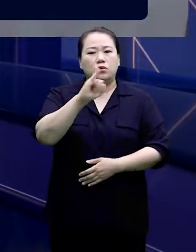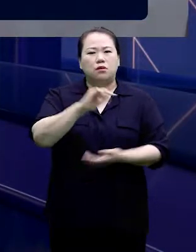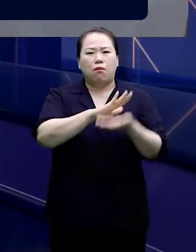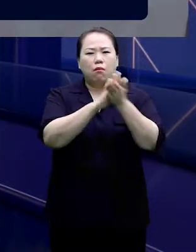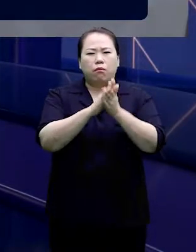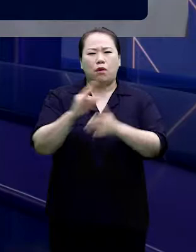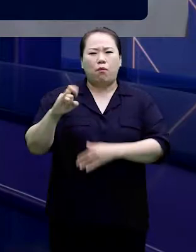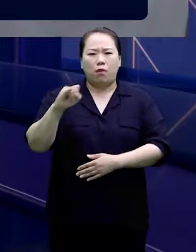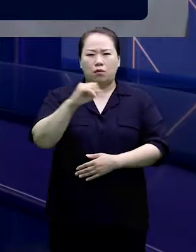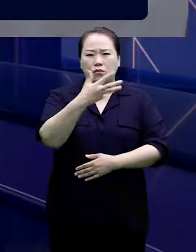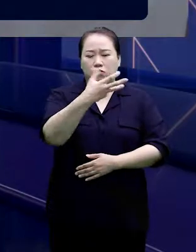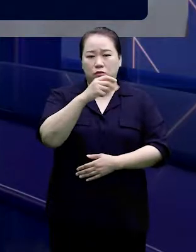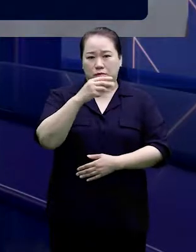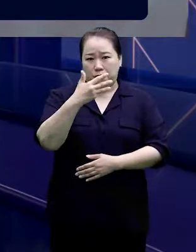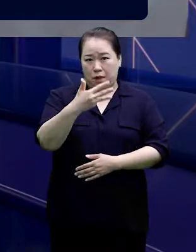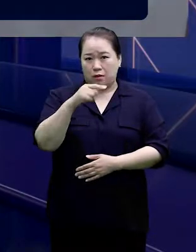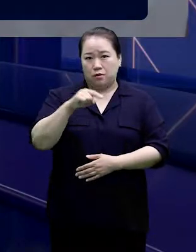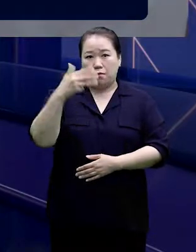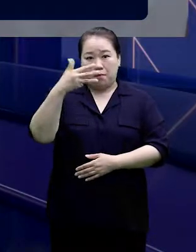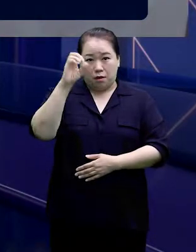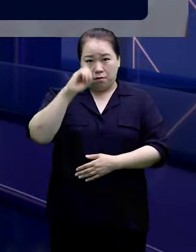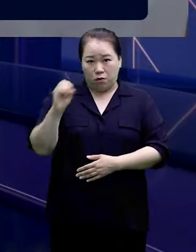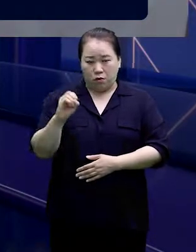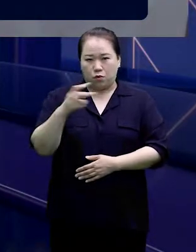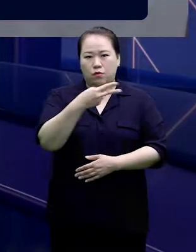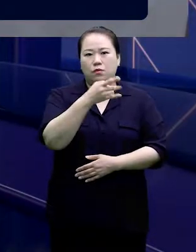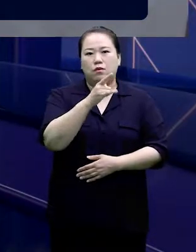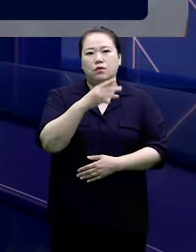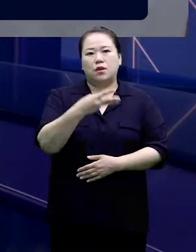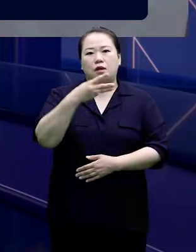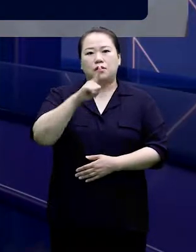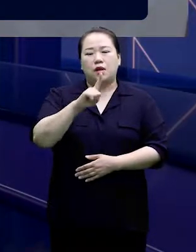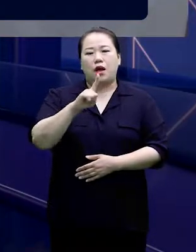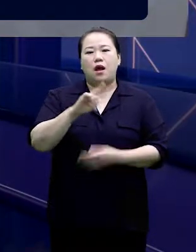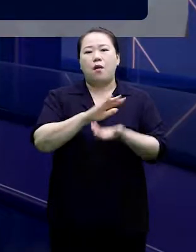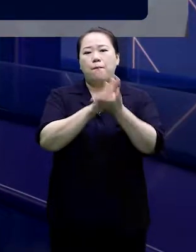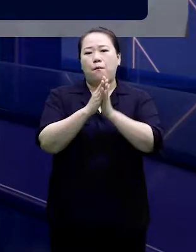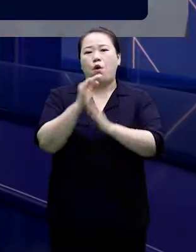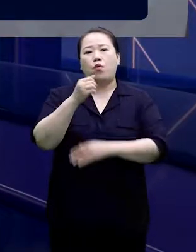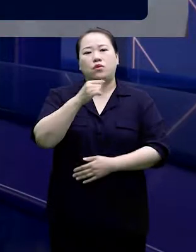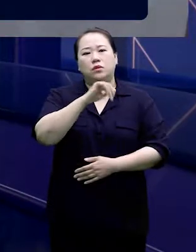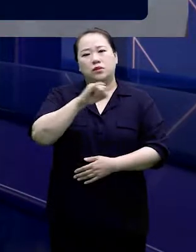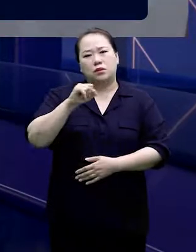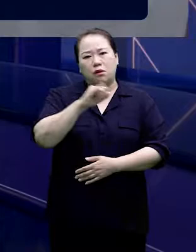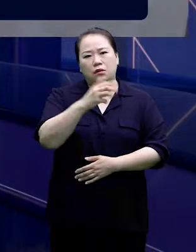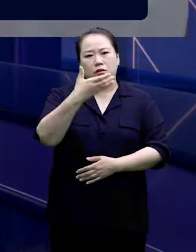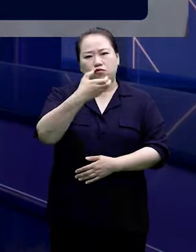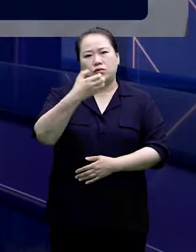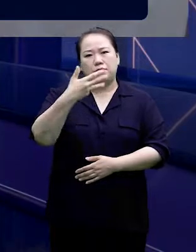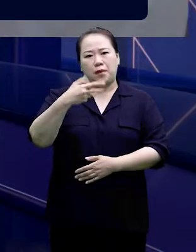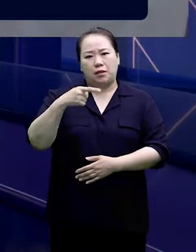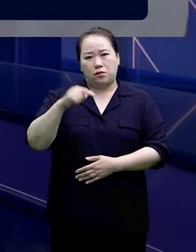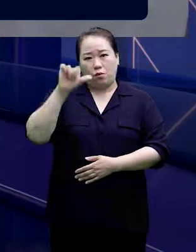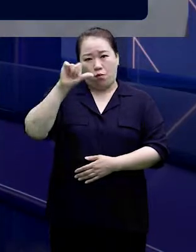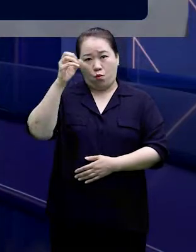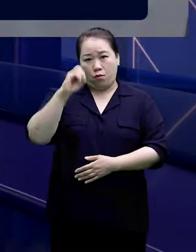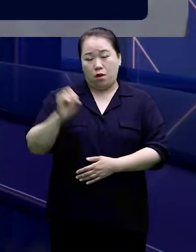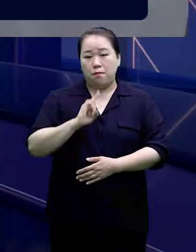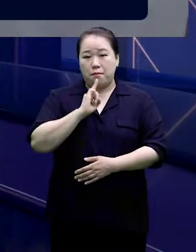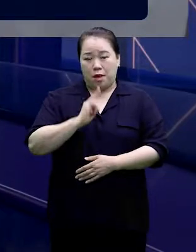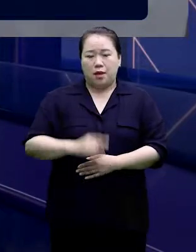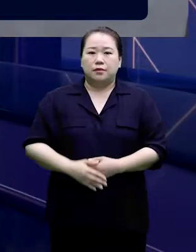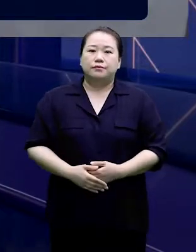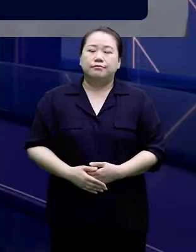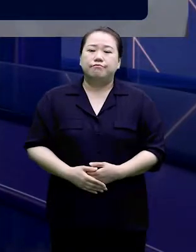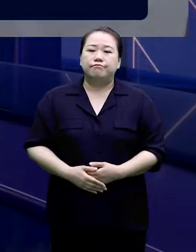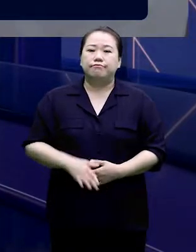중에서도 델타 변이가 98.5%라고 밝혔습니다. 가장 근본적인 대책은 백신